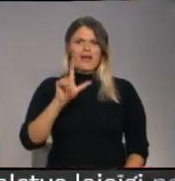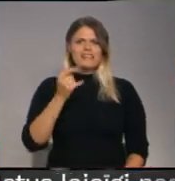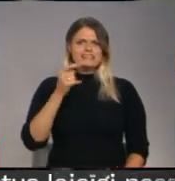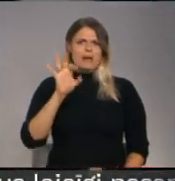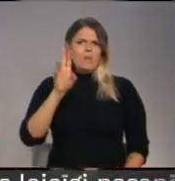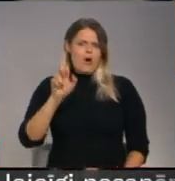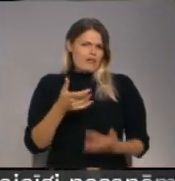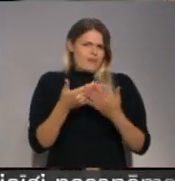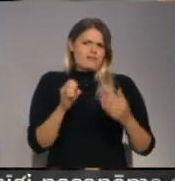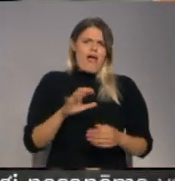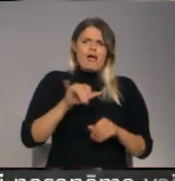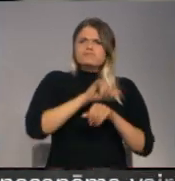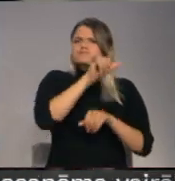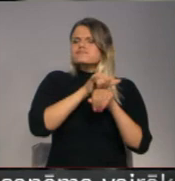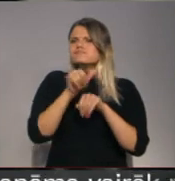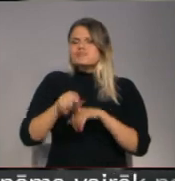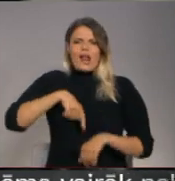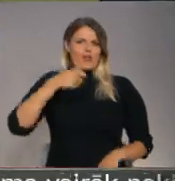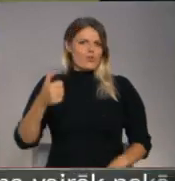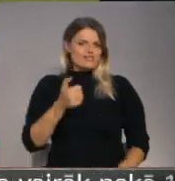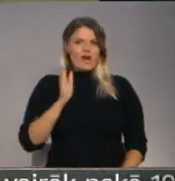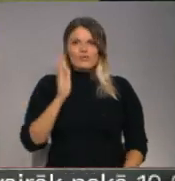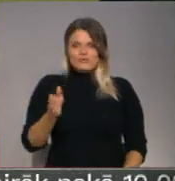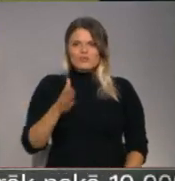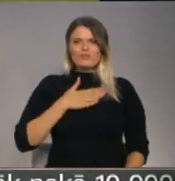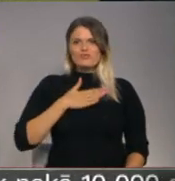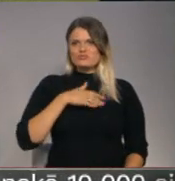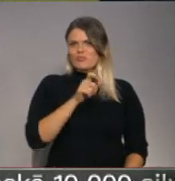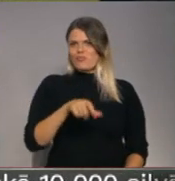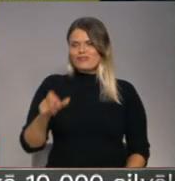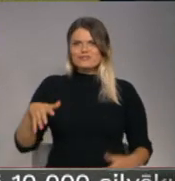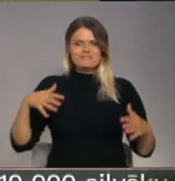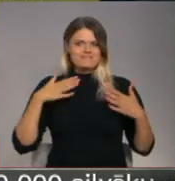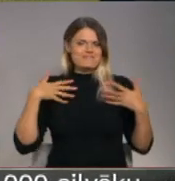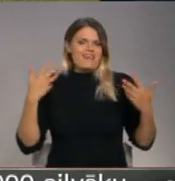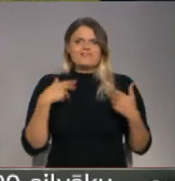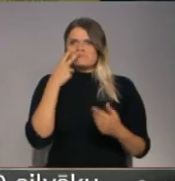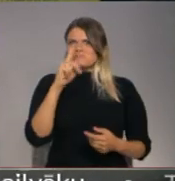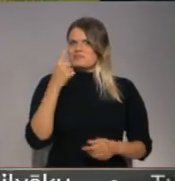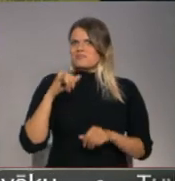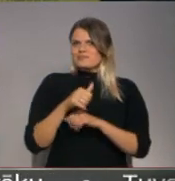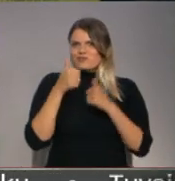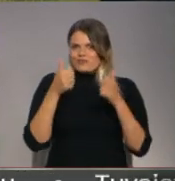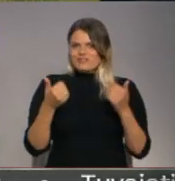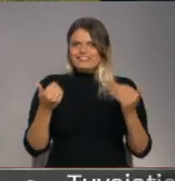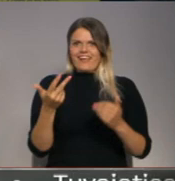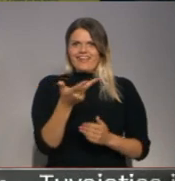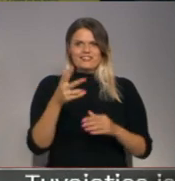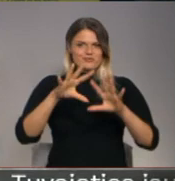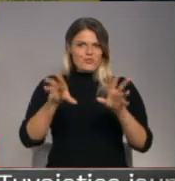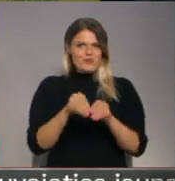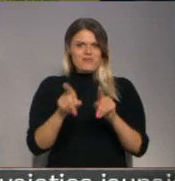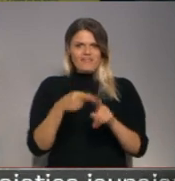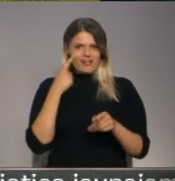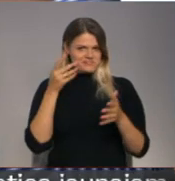Eiropu un vēl tālāk un lidos vēl daudz uz ganus. Mūsu pasažēriem jau patika pirmā lidmašīna, bet tagad visas trīs kopā ir